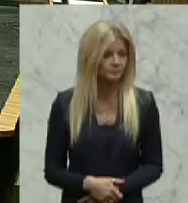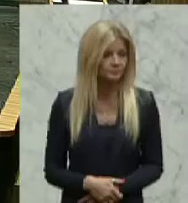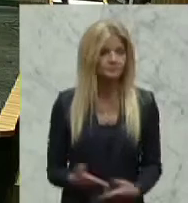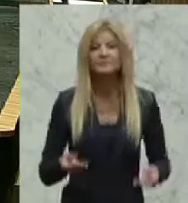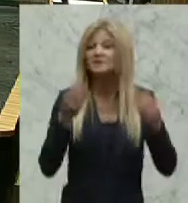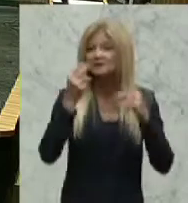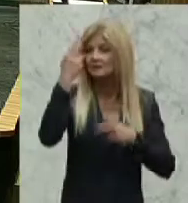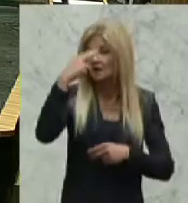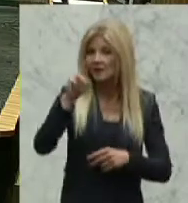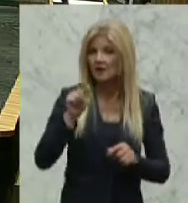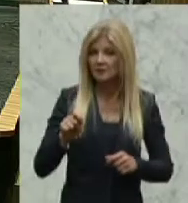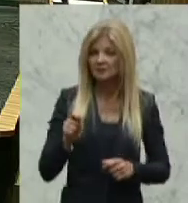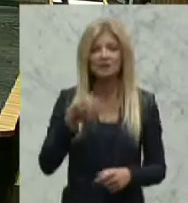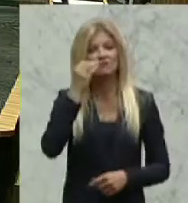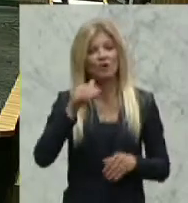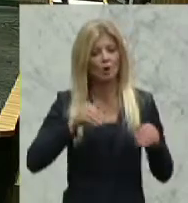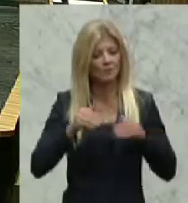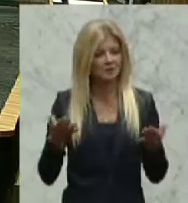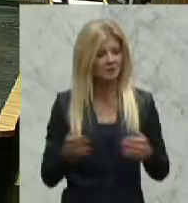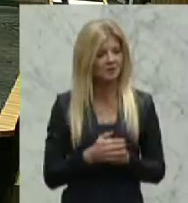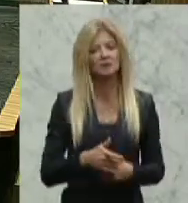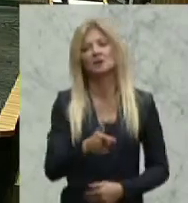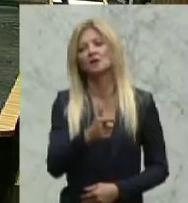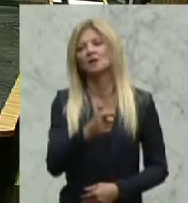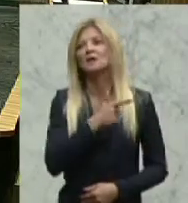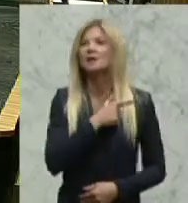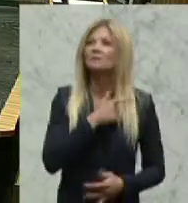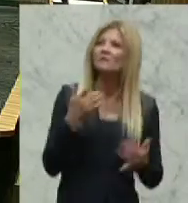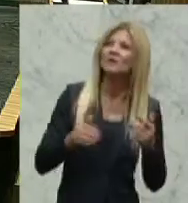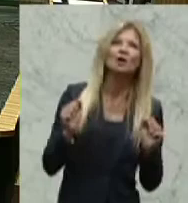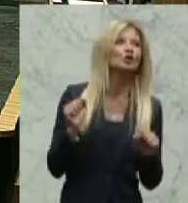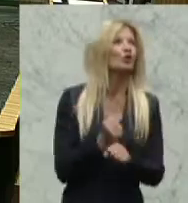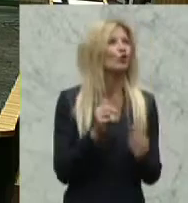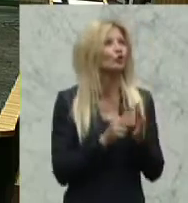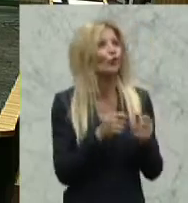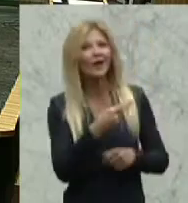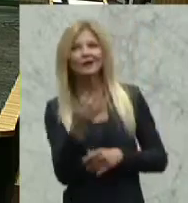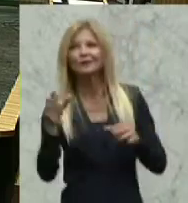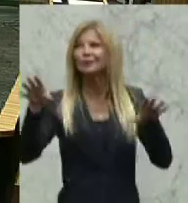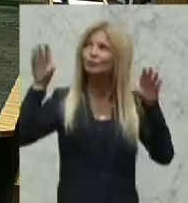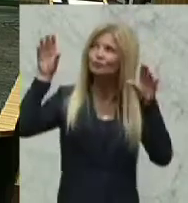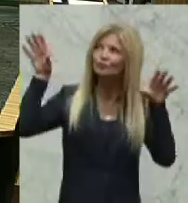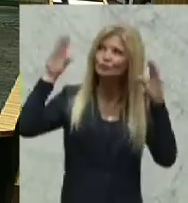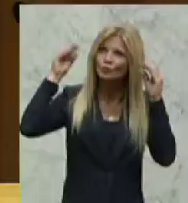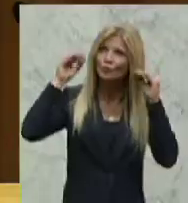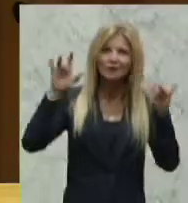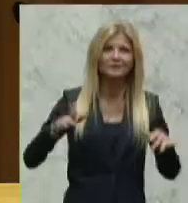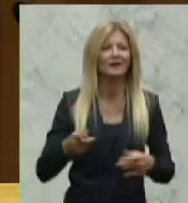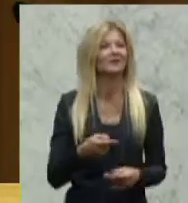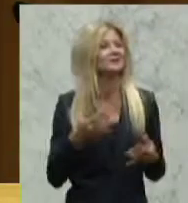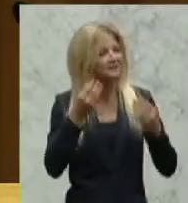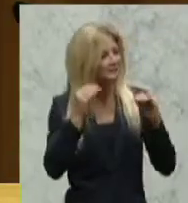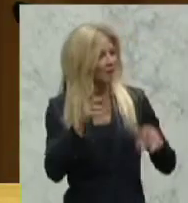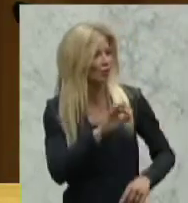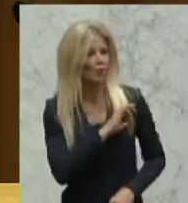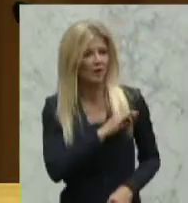Als nächste Rednerin am Wort Anneliese Kitzmüller von der FPÖ. Ein paar Zuhörer, werte Kollegen, über